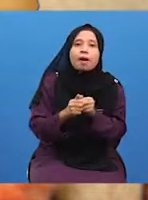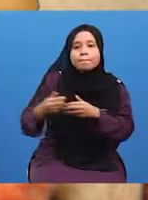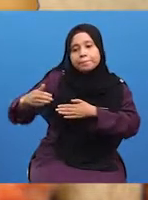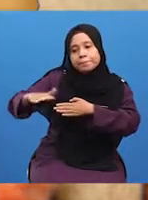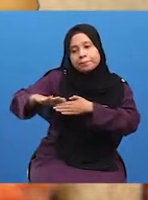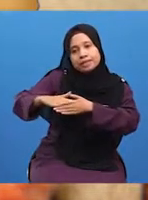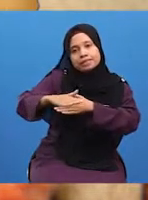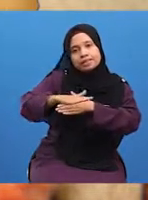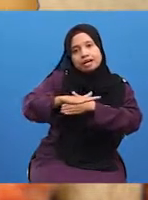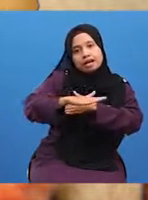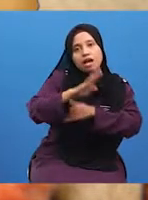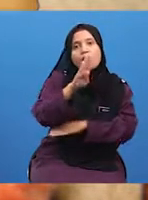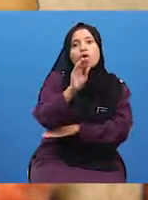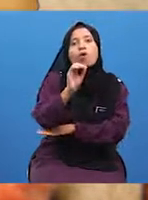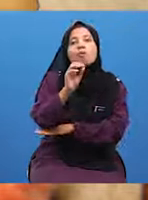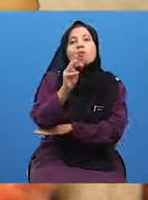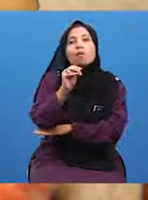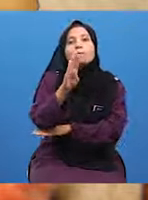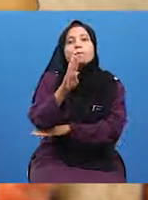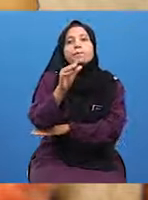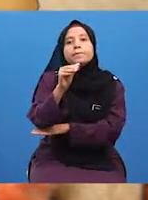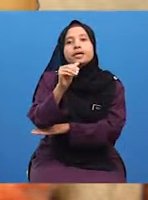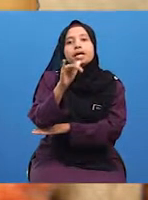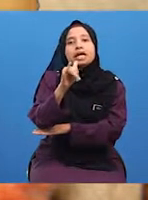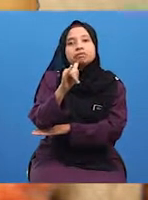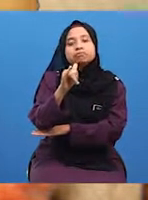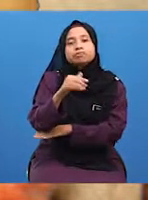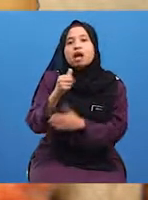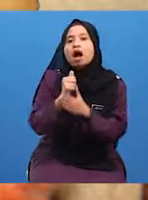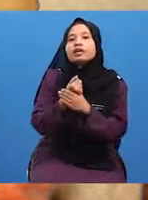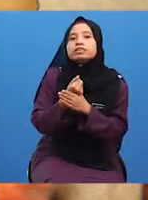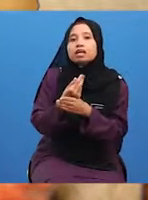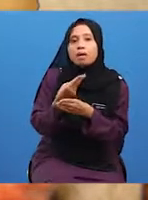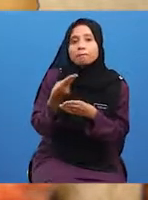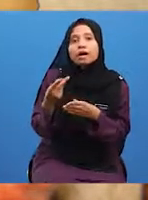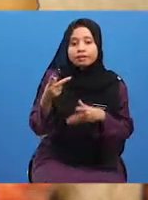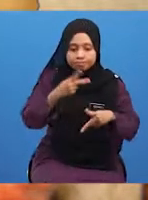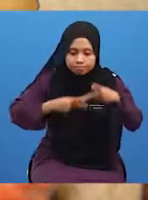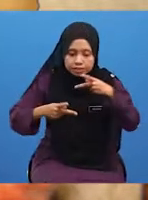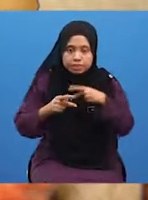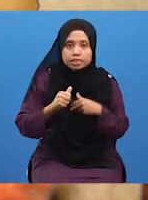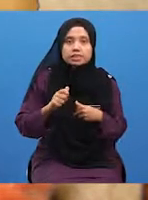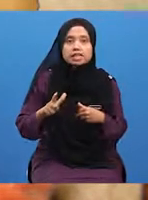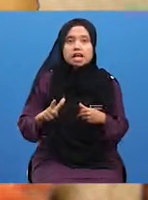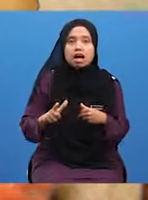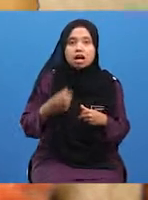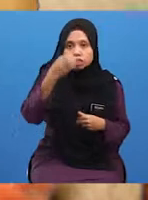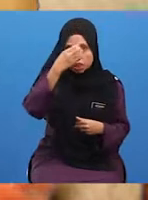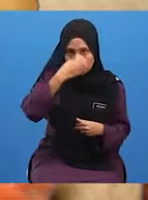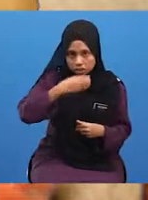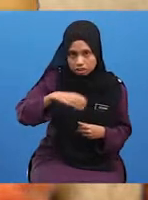pesisir pantai Bombay. antara bahan kajian ialah